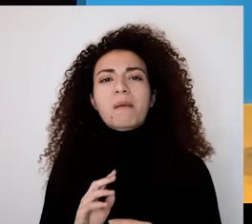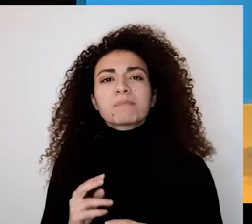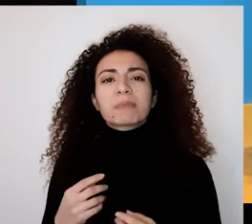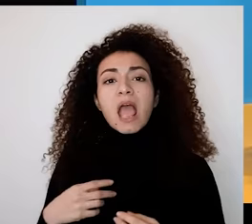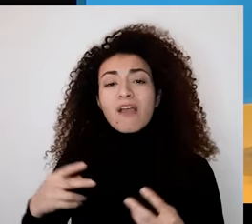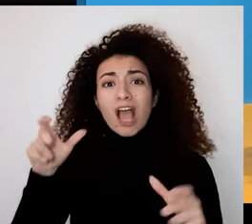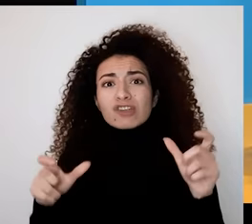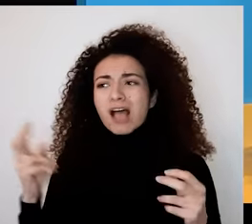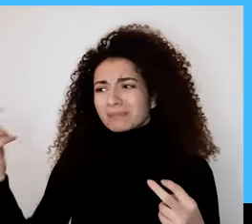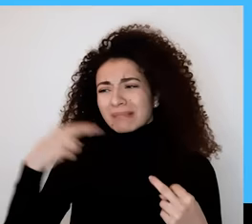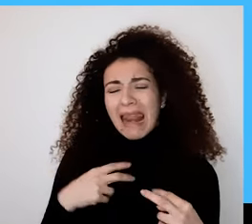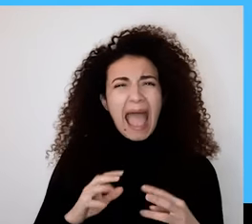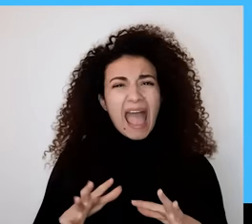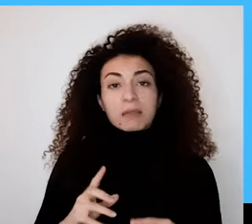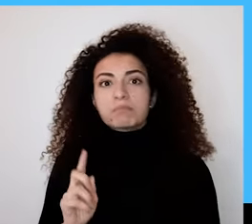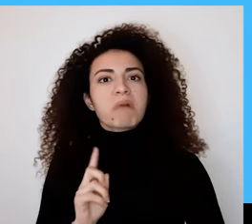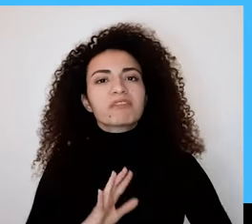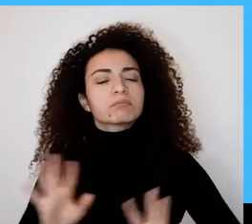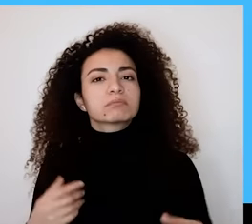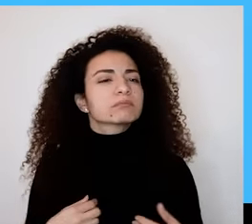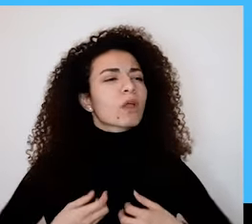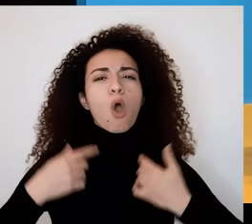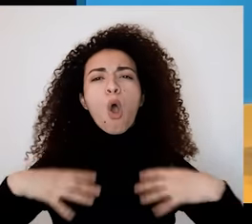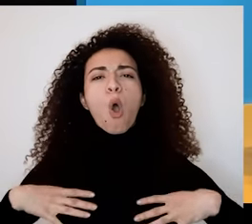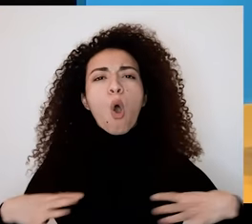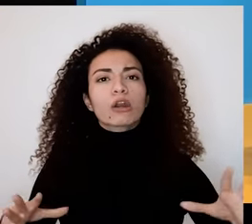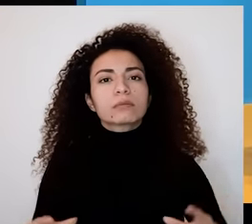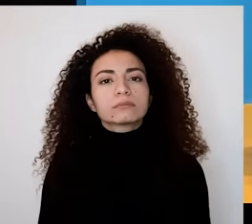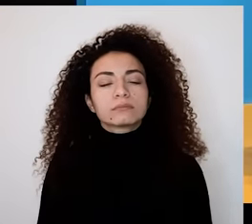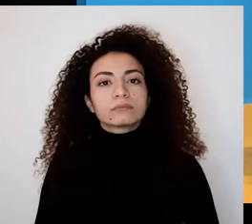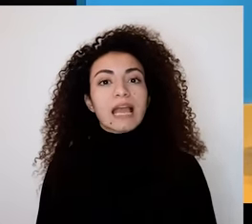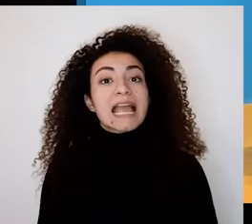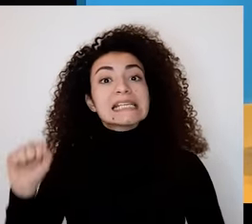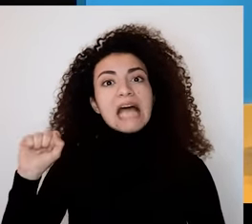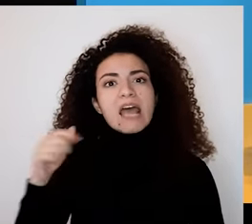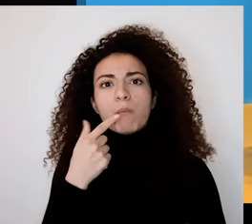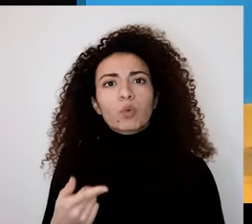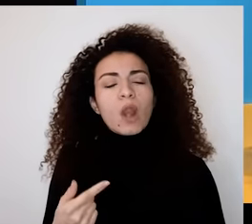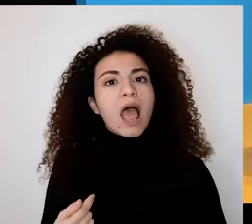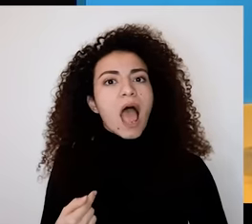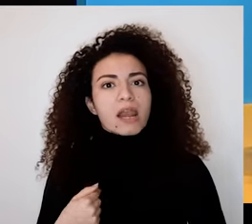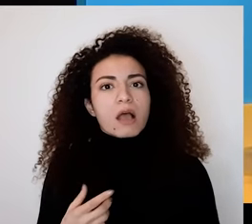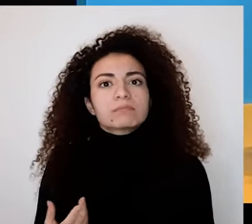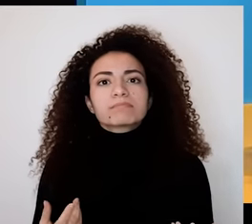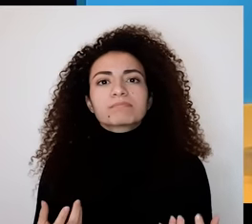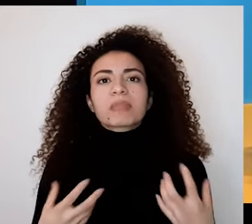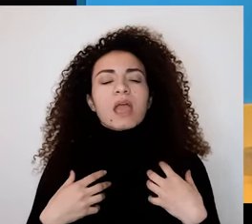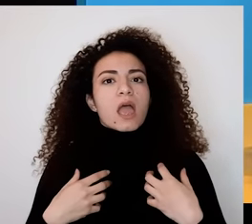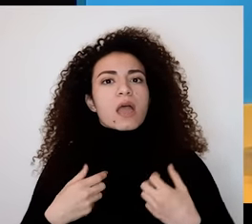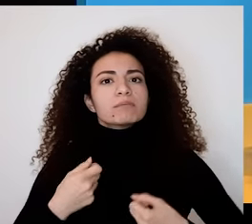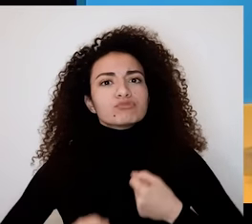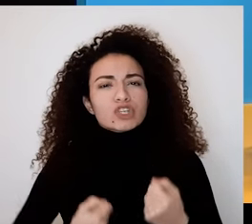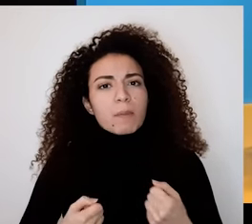ما ينظرهم حدا بغرابة بتقول سارة عن هالتجربة اختبرت مع هالجماعة كيف ممكن حب جسدي واستثم